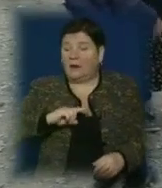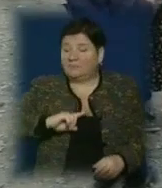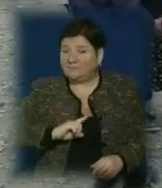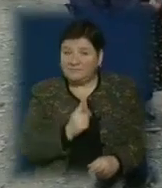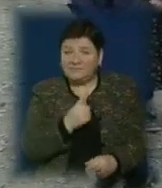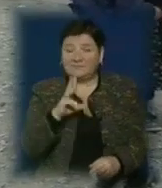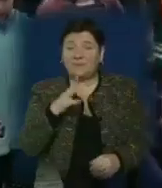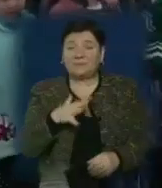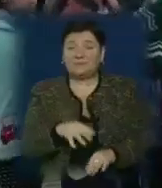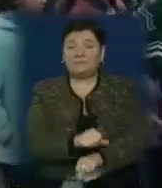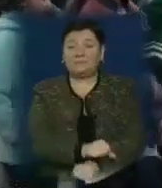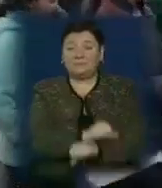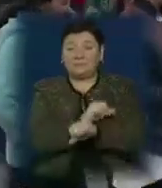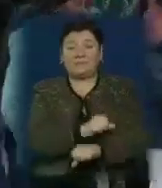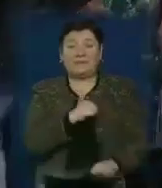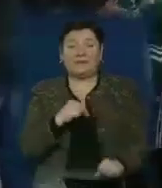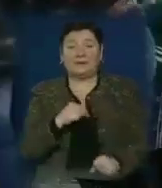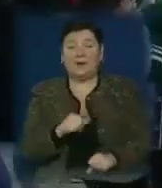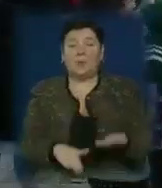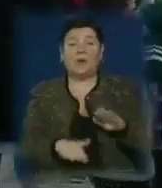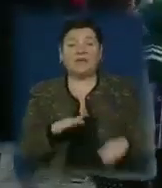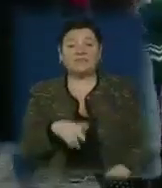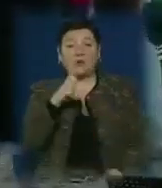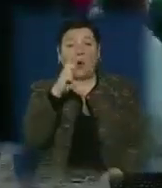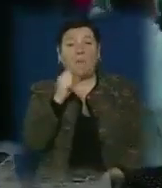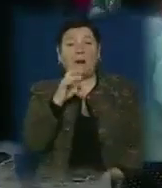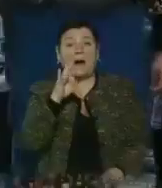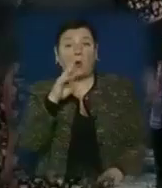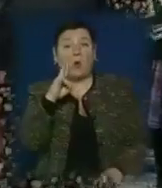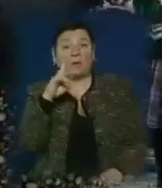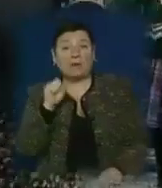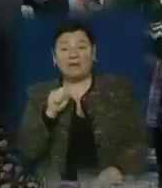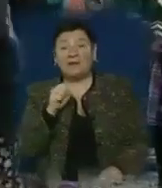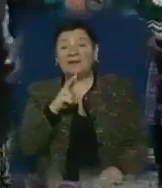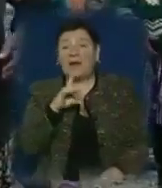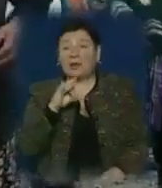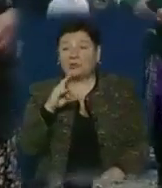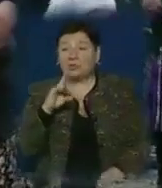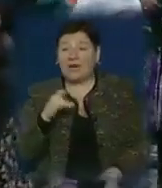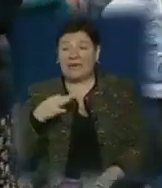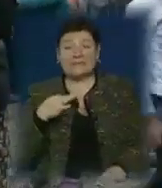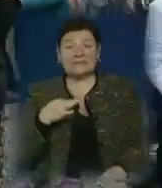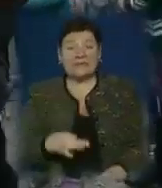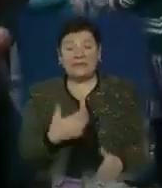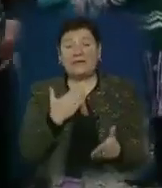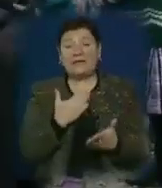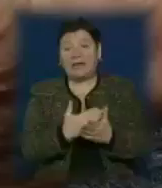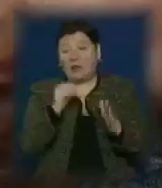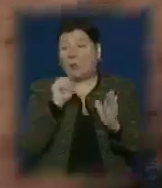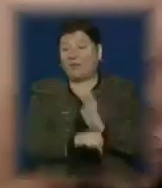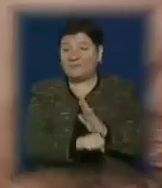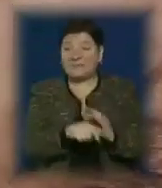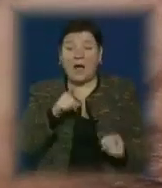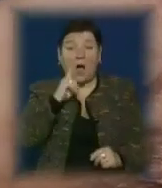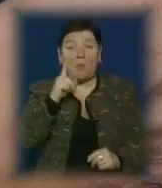громада вийшла на пікет під будинок самопроголошеного мукачевського барона Калмани Лакатуша. Роми впевнені, син барона і є вбивцею молодика, а